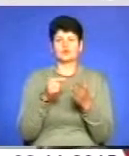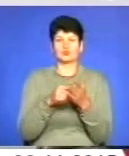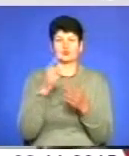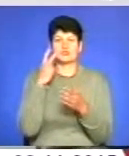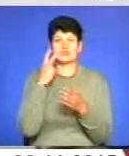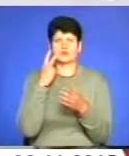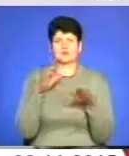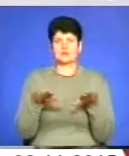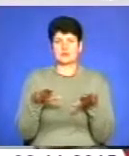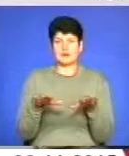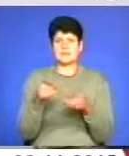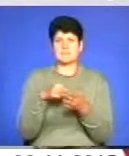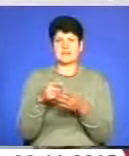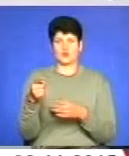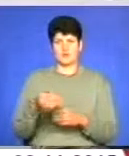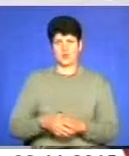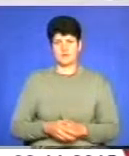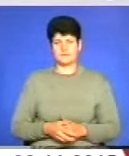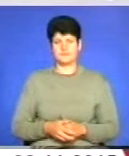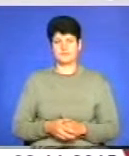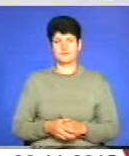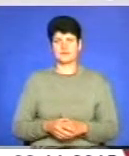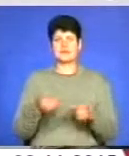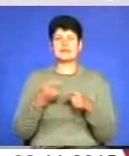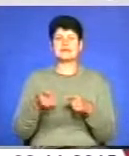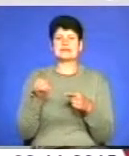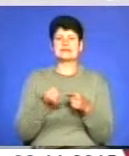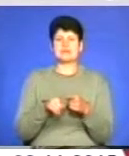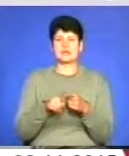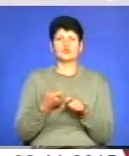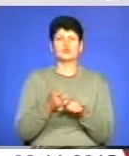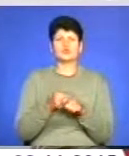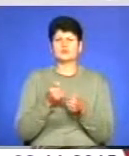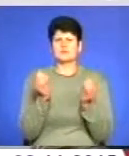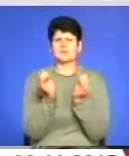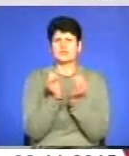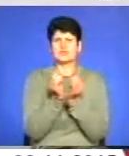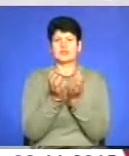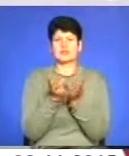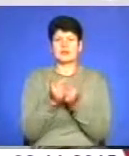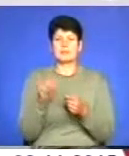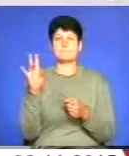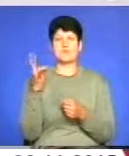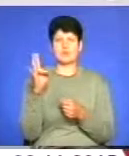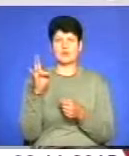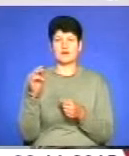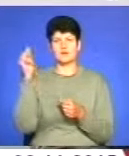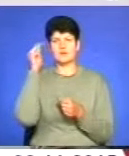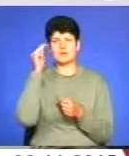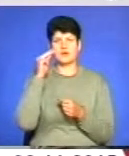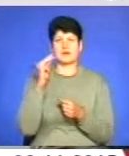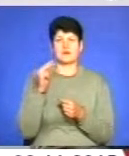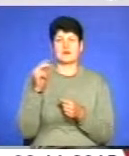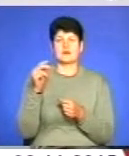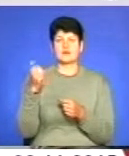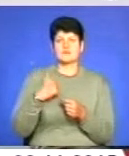дислокації, місто Тернопіль. Це дуже невеличка кількість Миколаїв, це учебка військово-морських